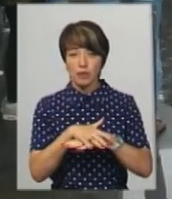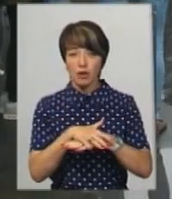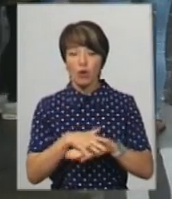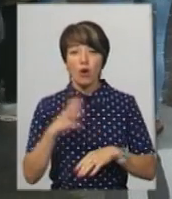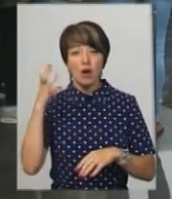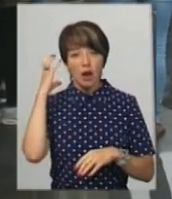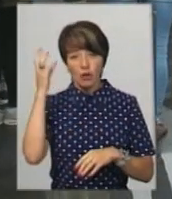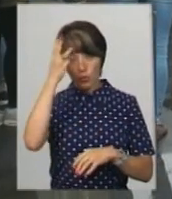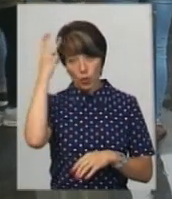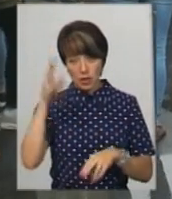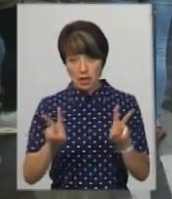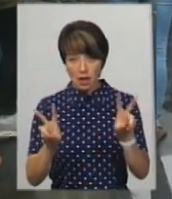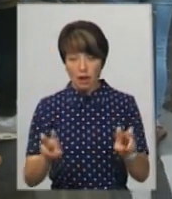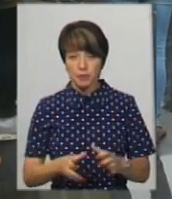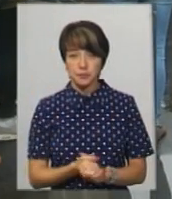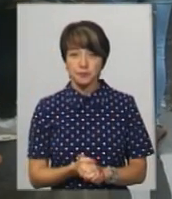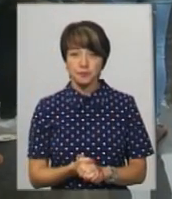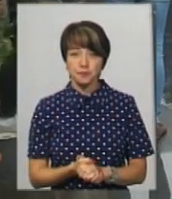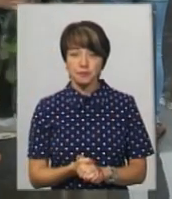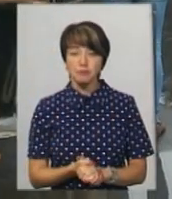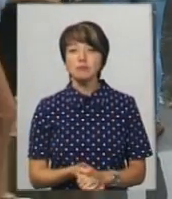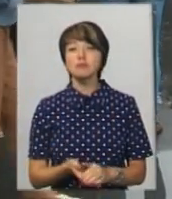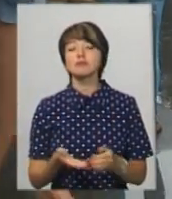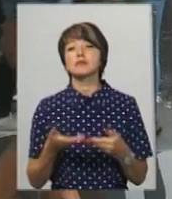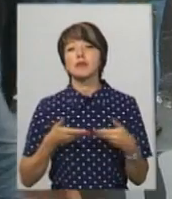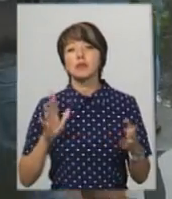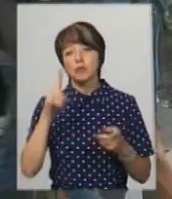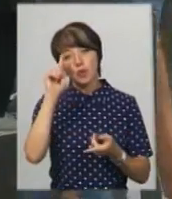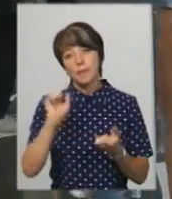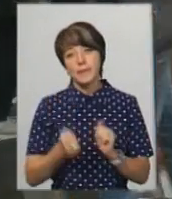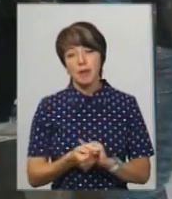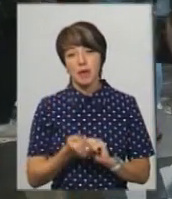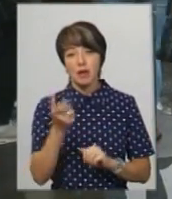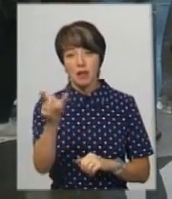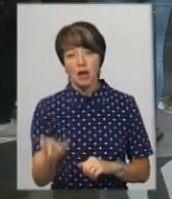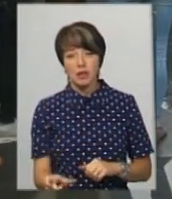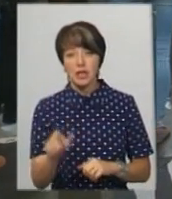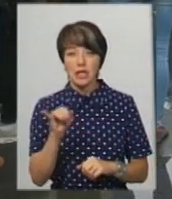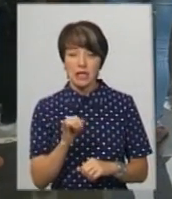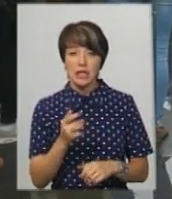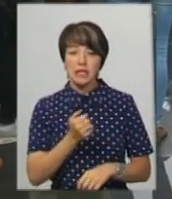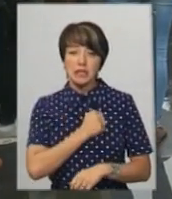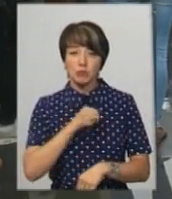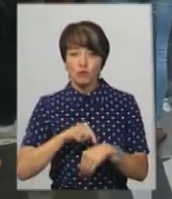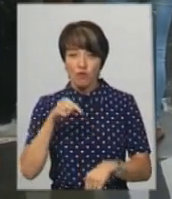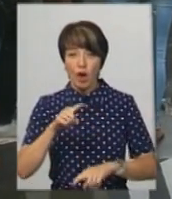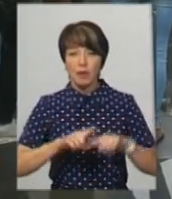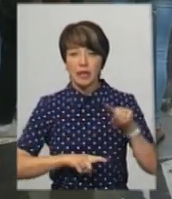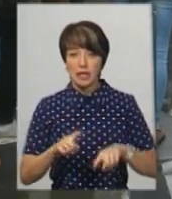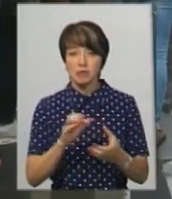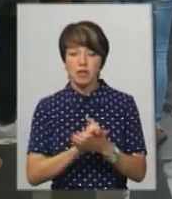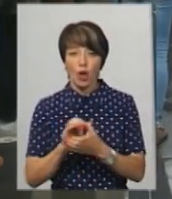радіоподілля. Ми будемо його пам'ятати і ми співчуваємо його рідним,